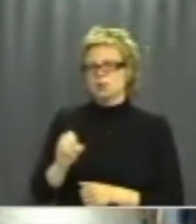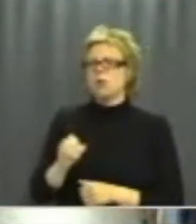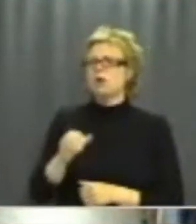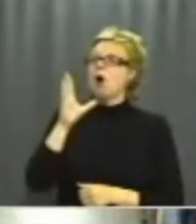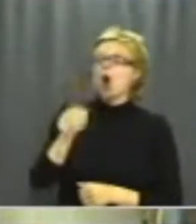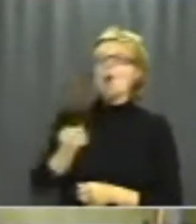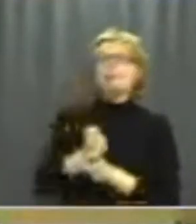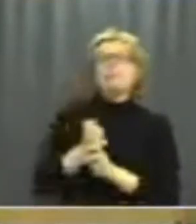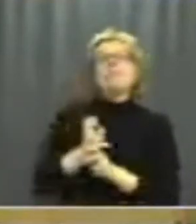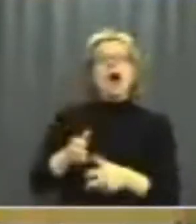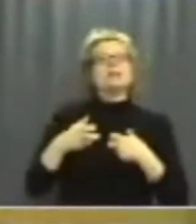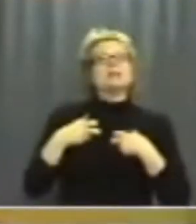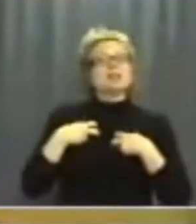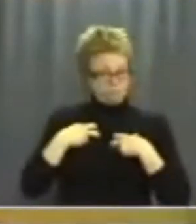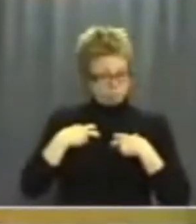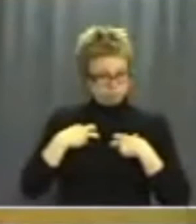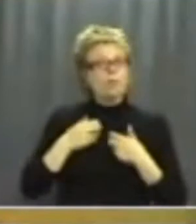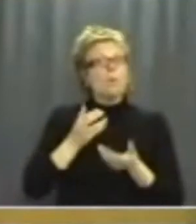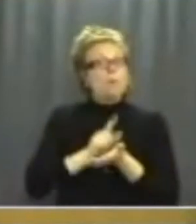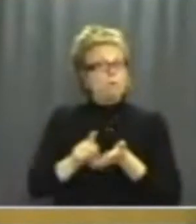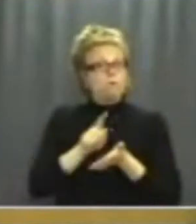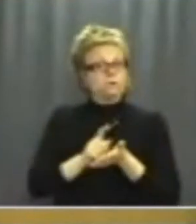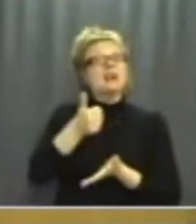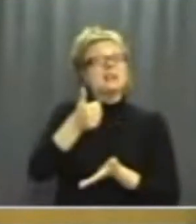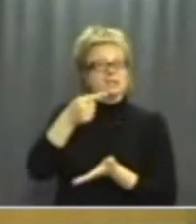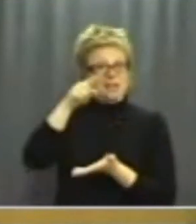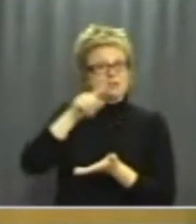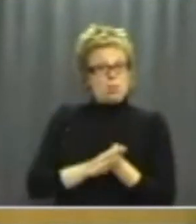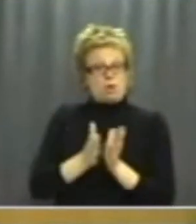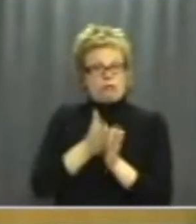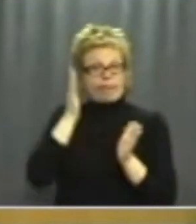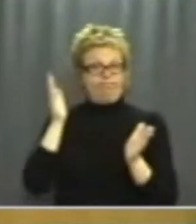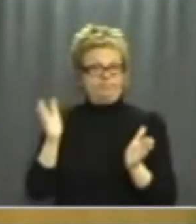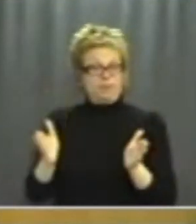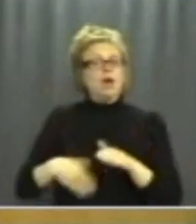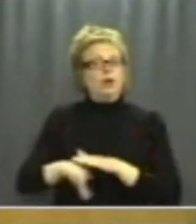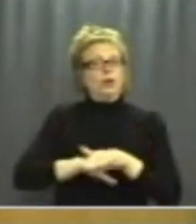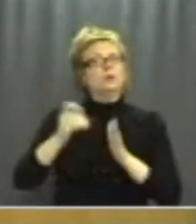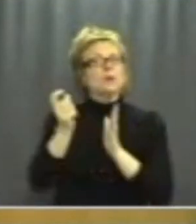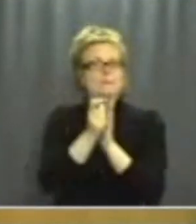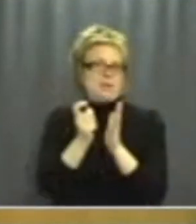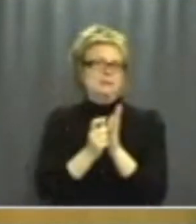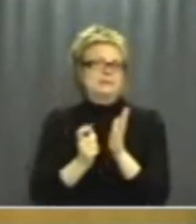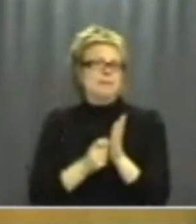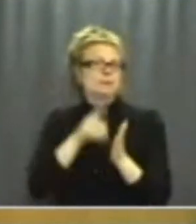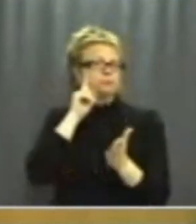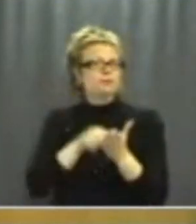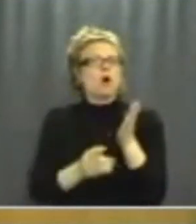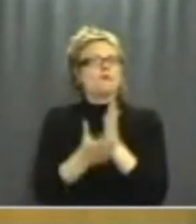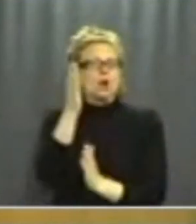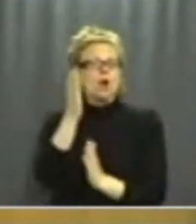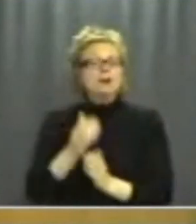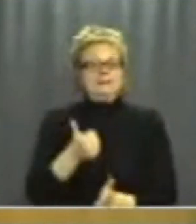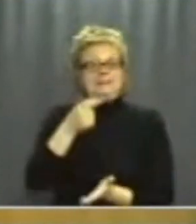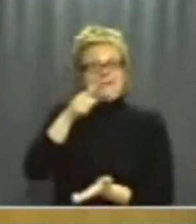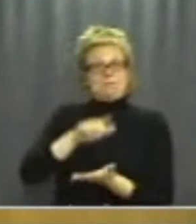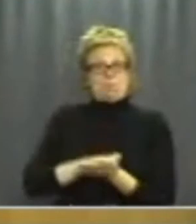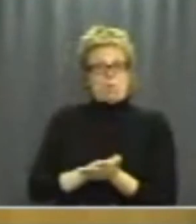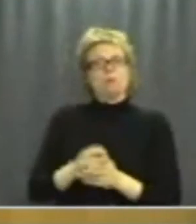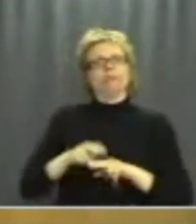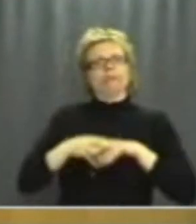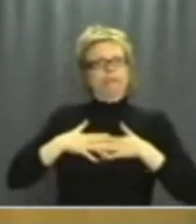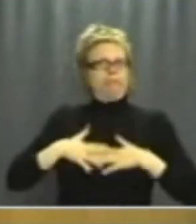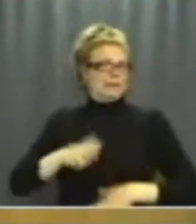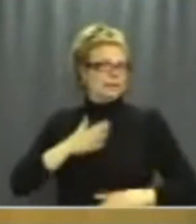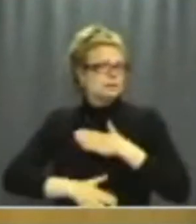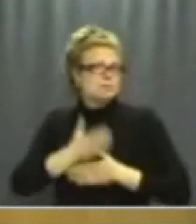Ja, provanställningar sträcker sig i regel över sex månader. Det har man som en grundprincip för att avgöra. Jag tror att man efter sex månader faktiskt kan avgöra om jag